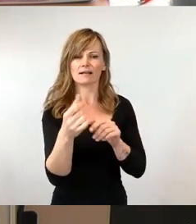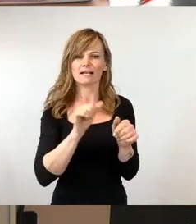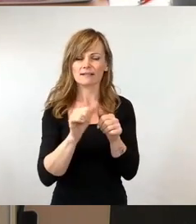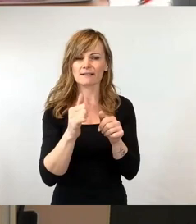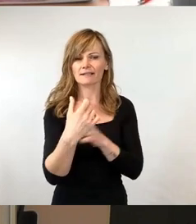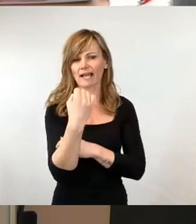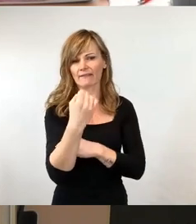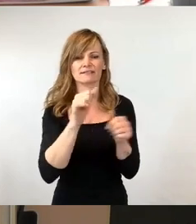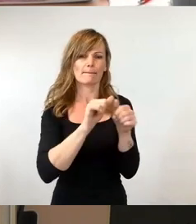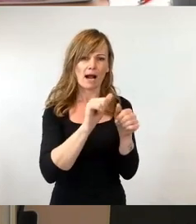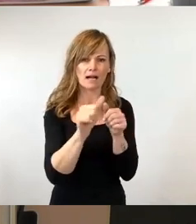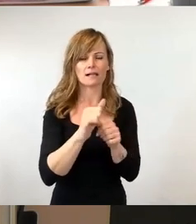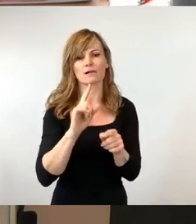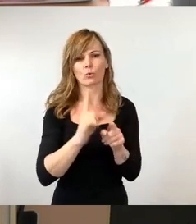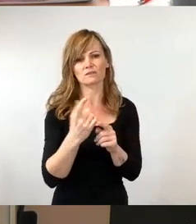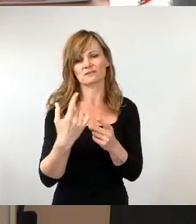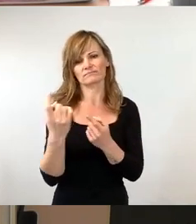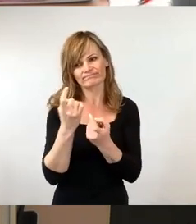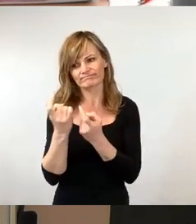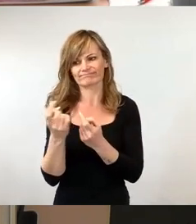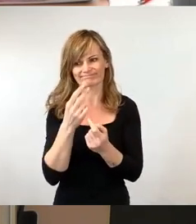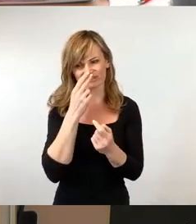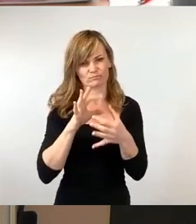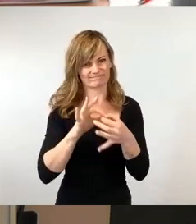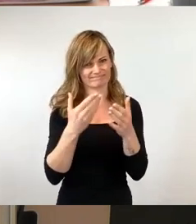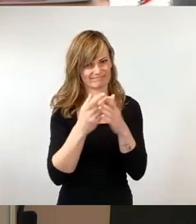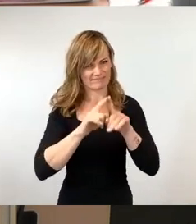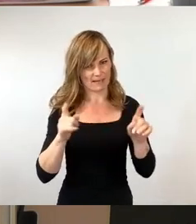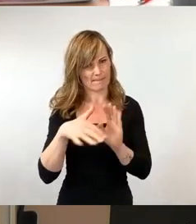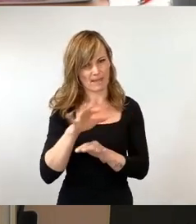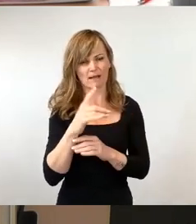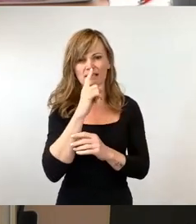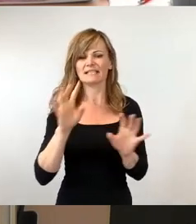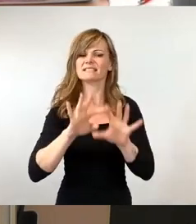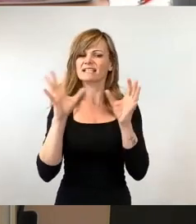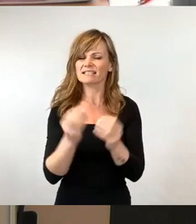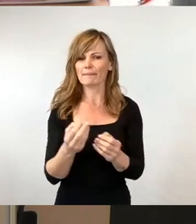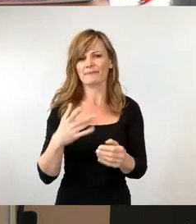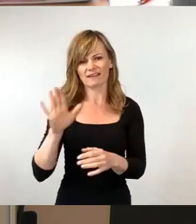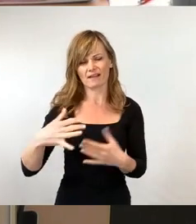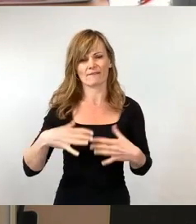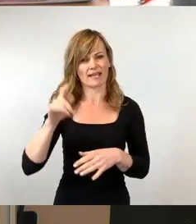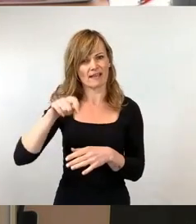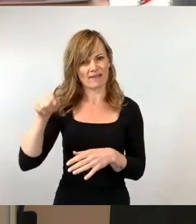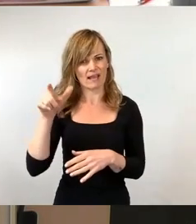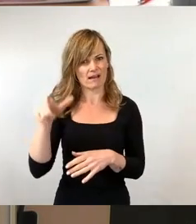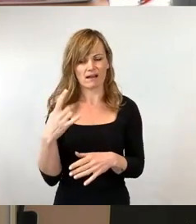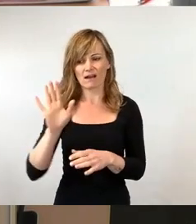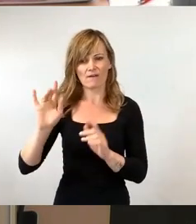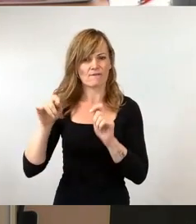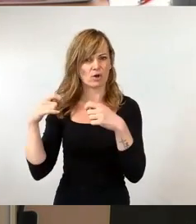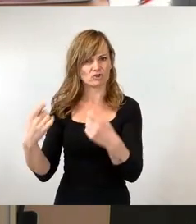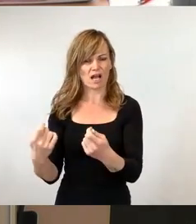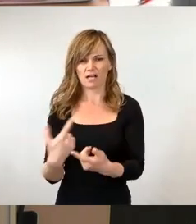Insgesamt halte ich von dem Vorschlag der Freien Wähler überhaupt nichts, jetzt die Arbeitsgelegenheiten auszubauen. Wir sollten den Menschen